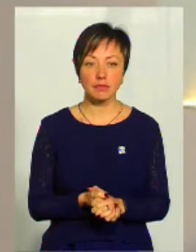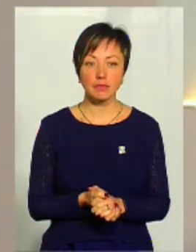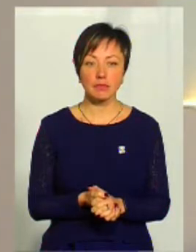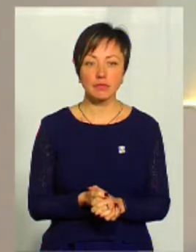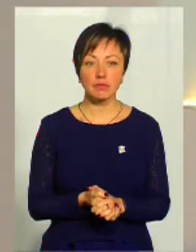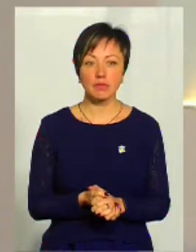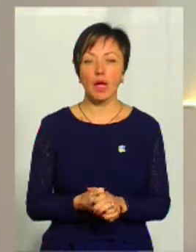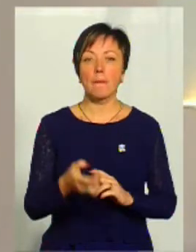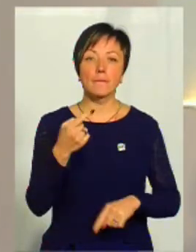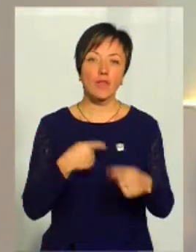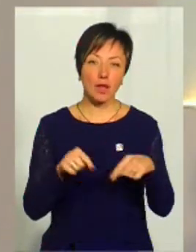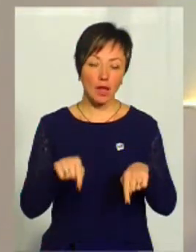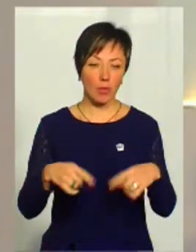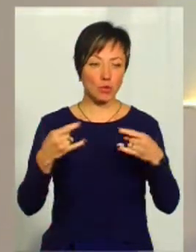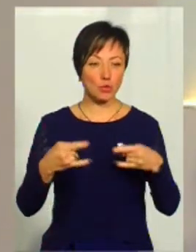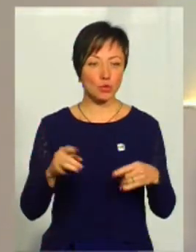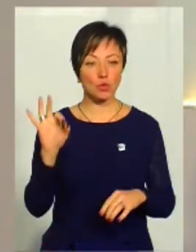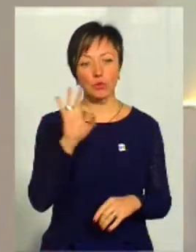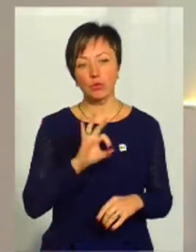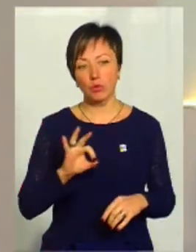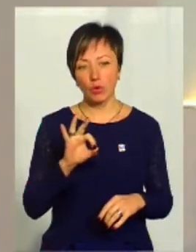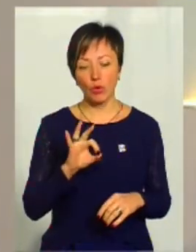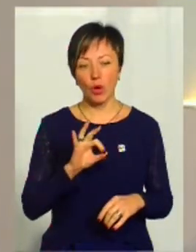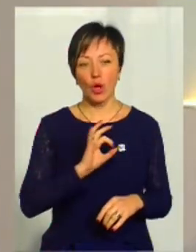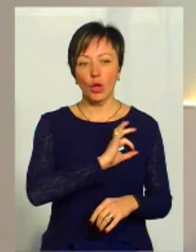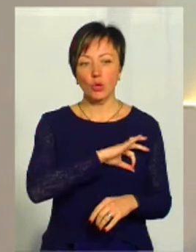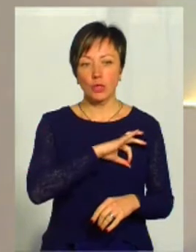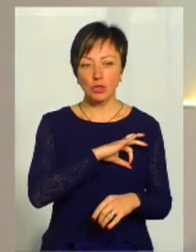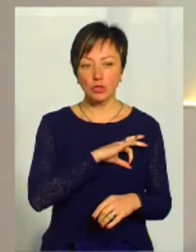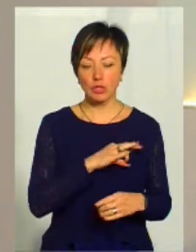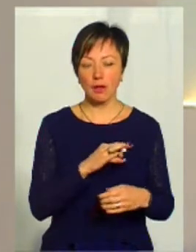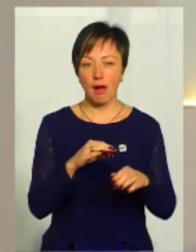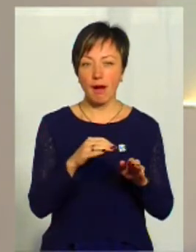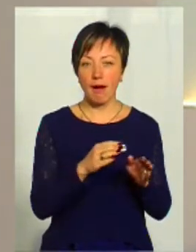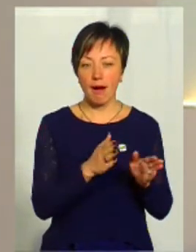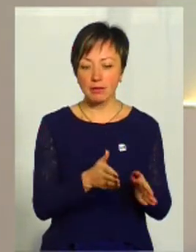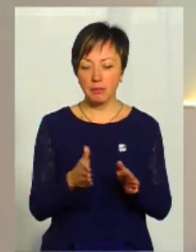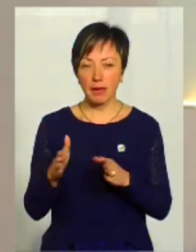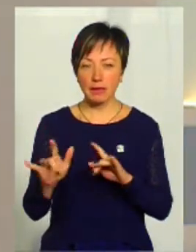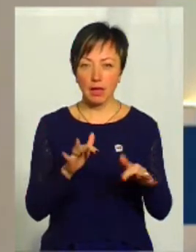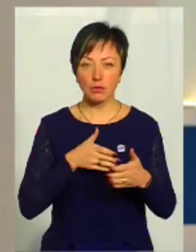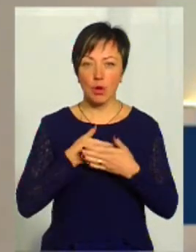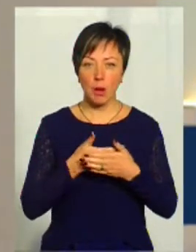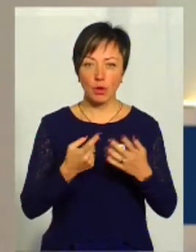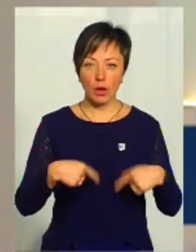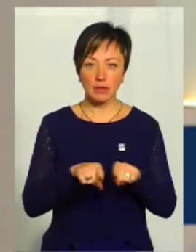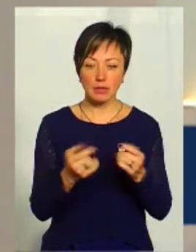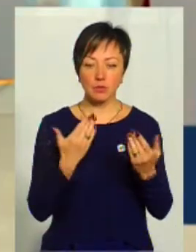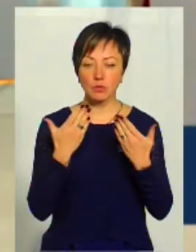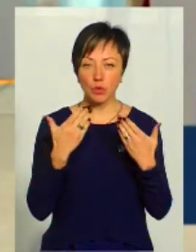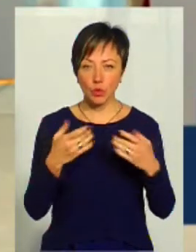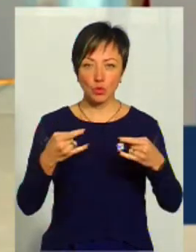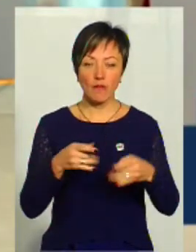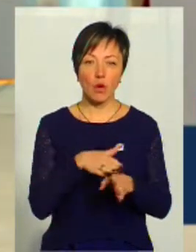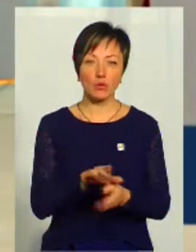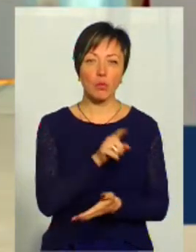І повертаємося у студію про правові аспекти діяльності громадських організацій. І поспілкуємось нині у студії